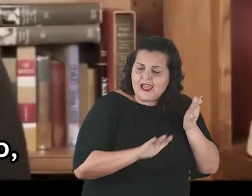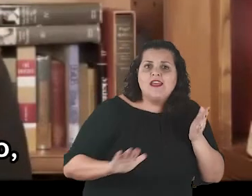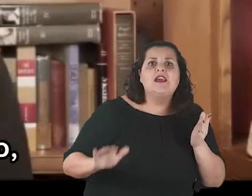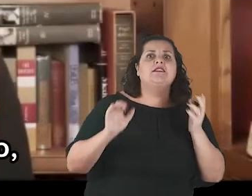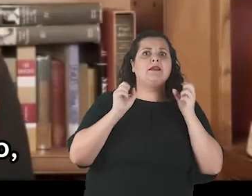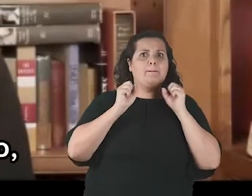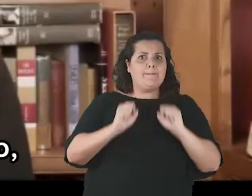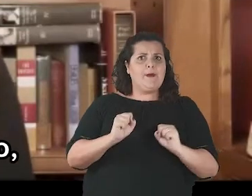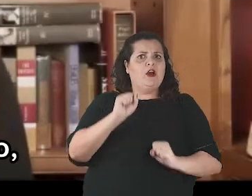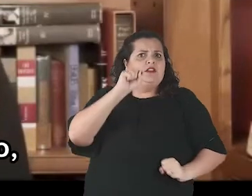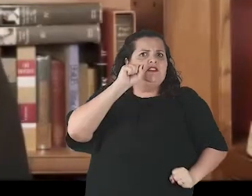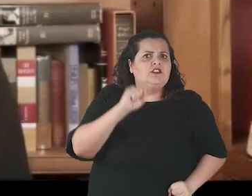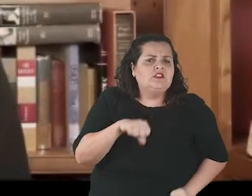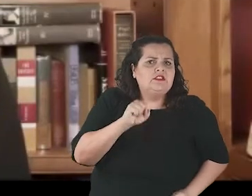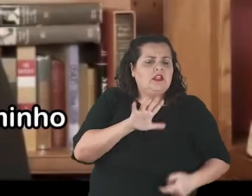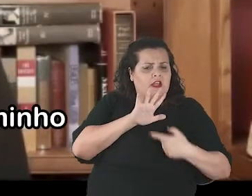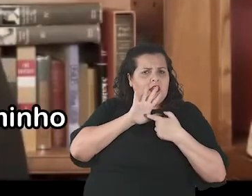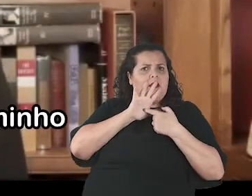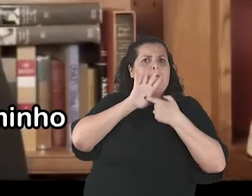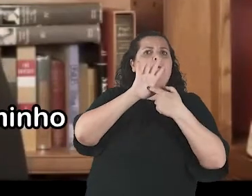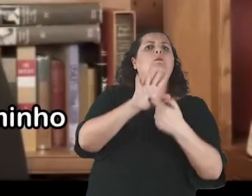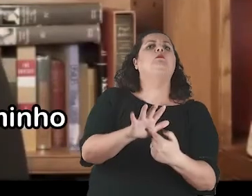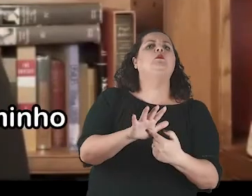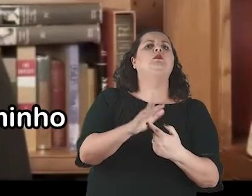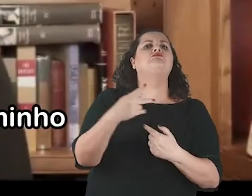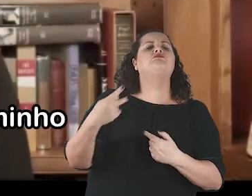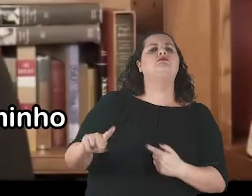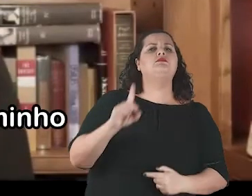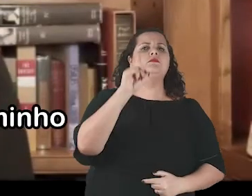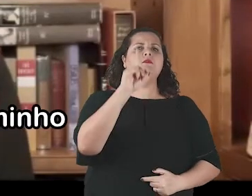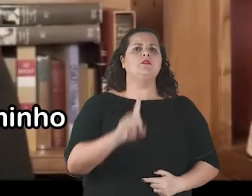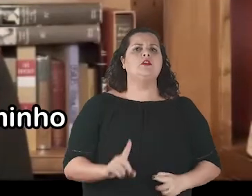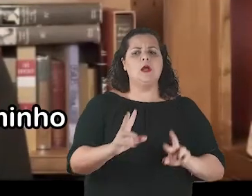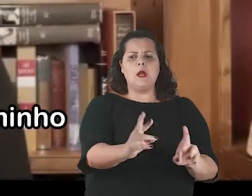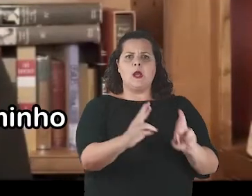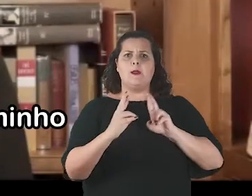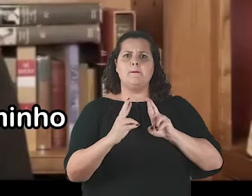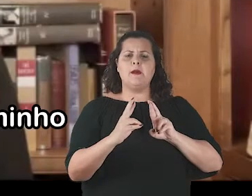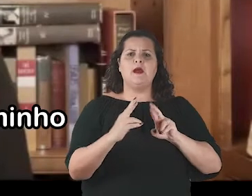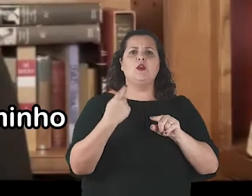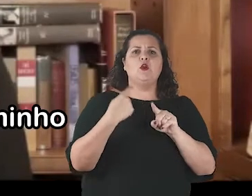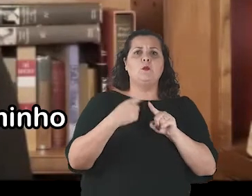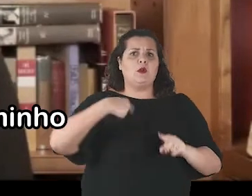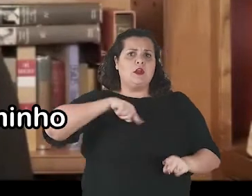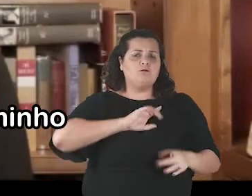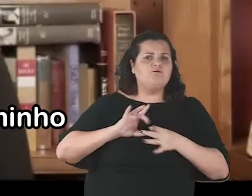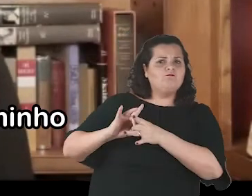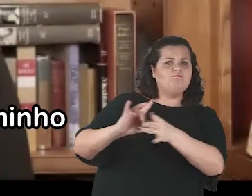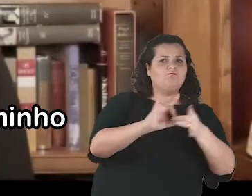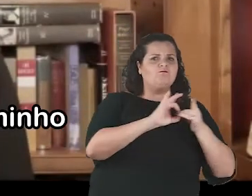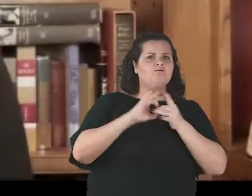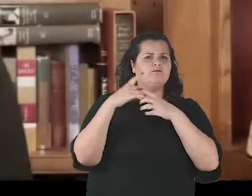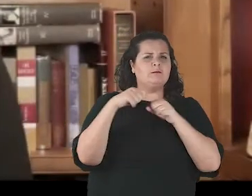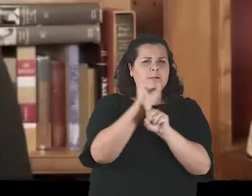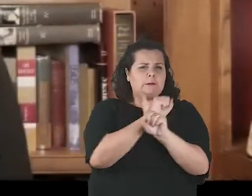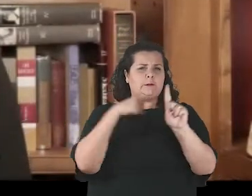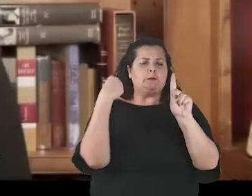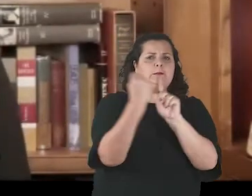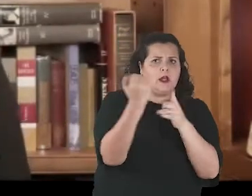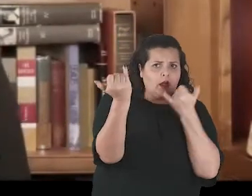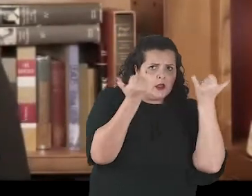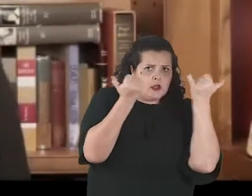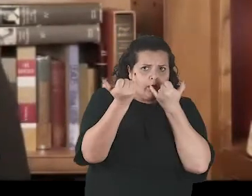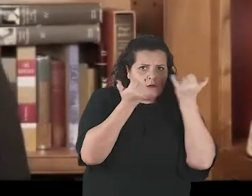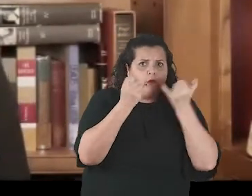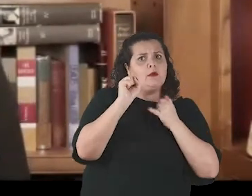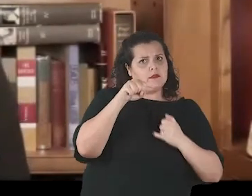this historic document. Our children can pave the road and light the beacons that the